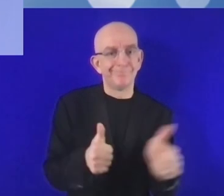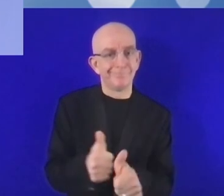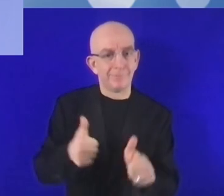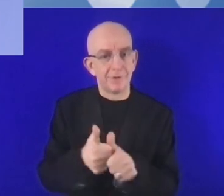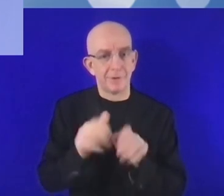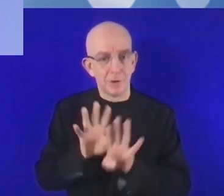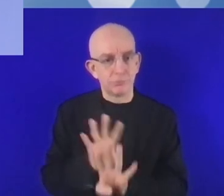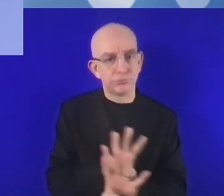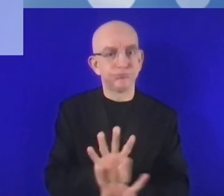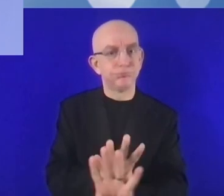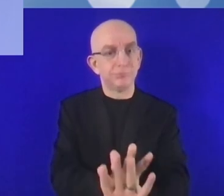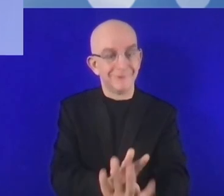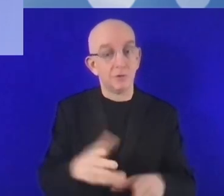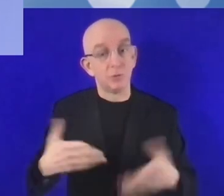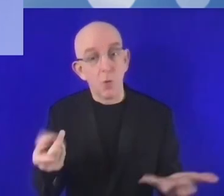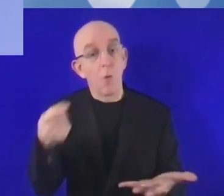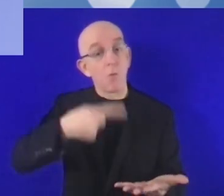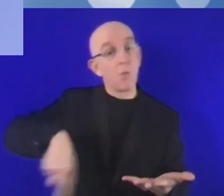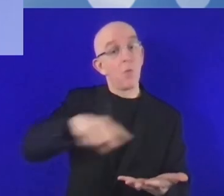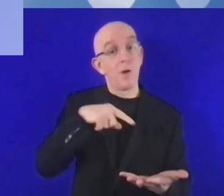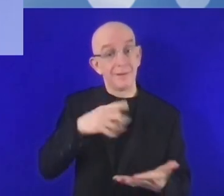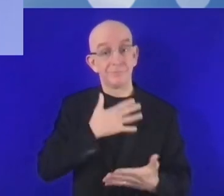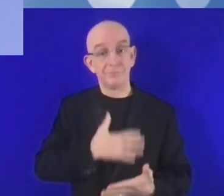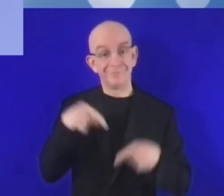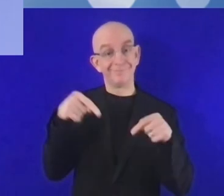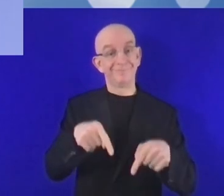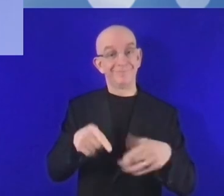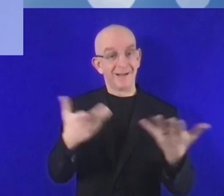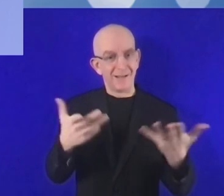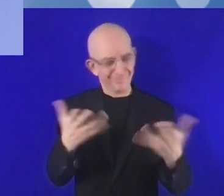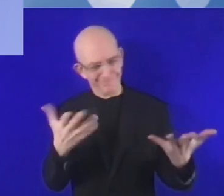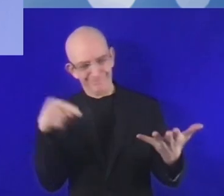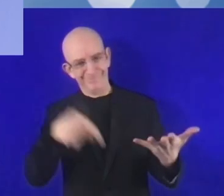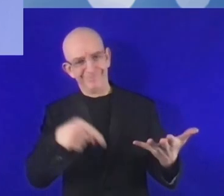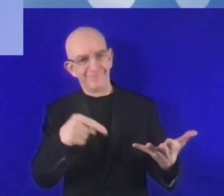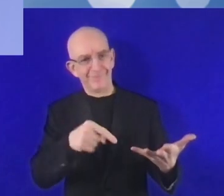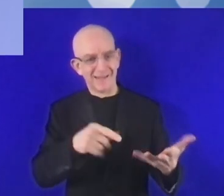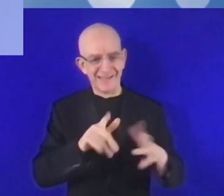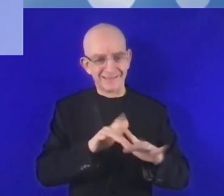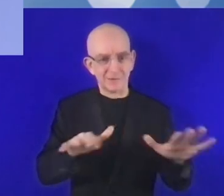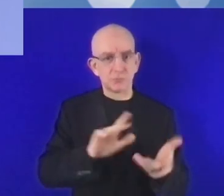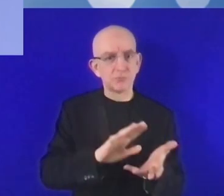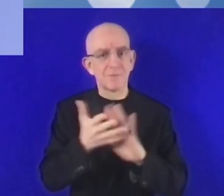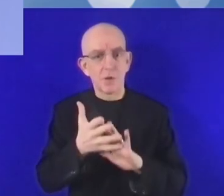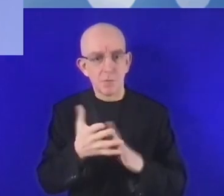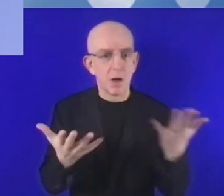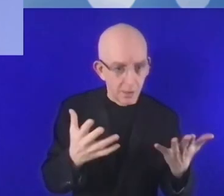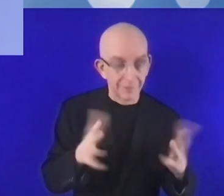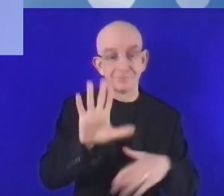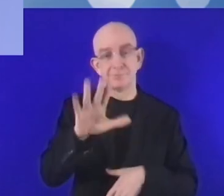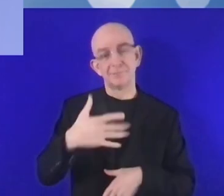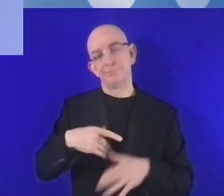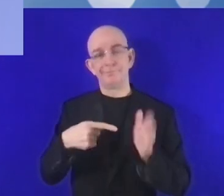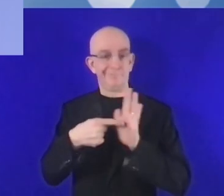الجوانب. وعلينا أن نلاحظ هذه طريقة في بلدي.